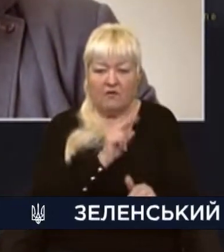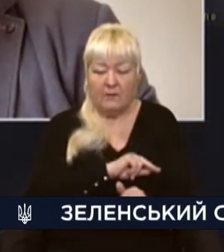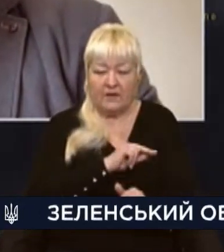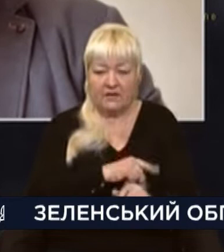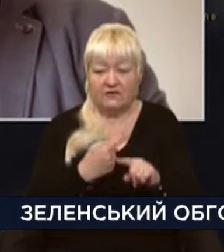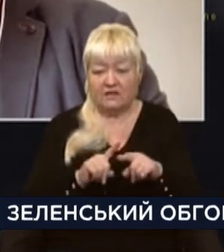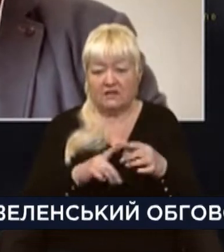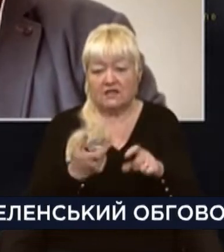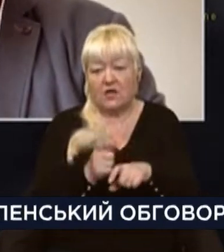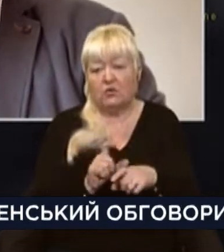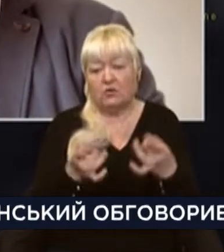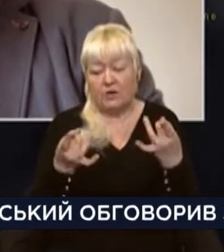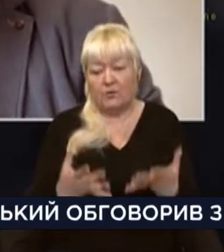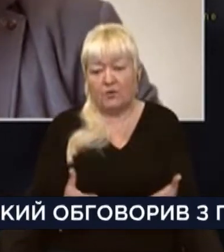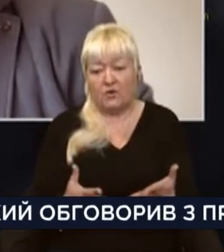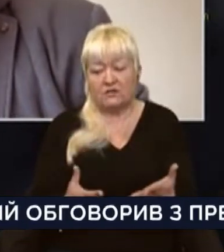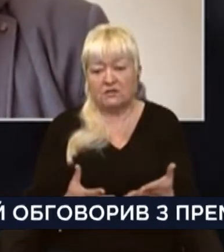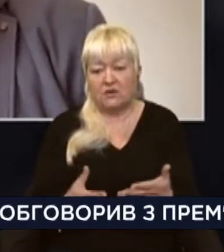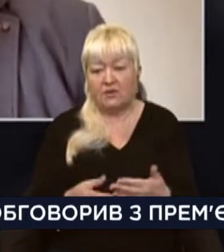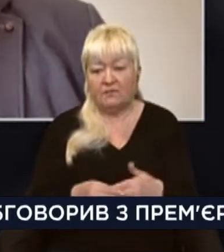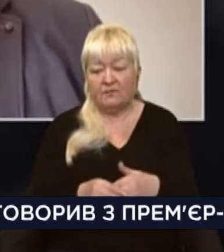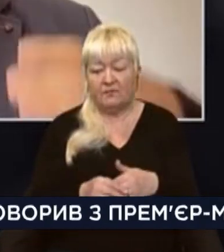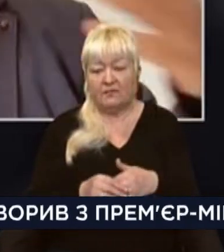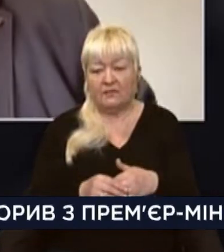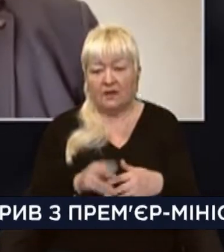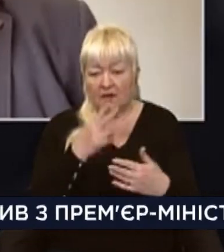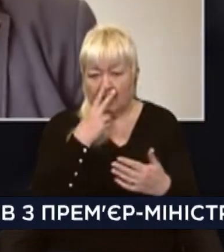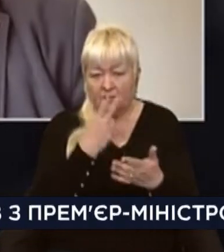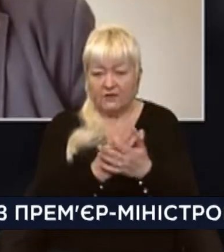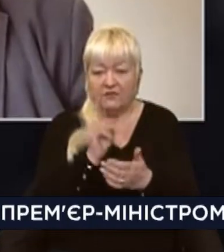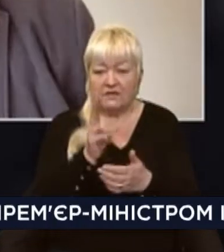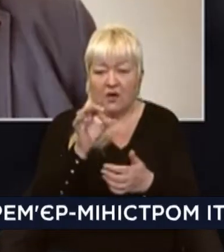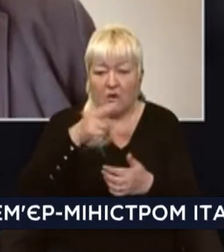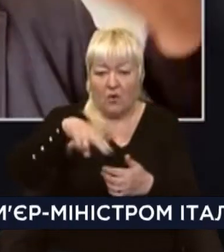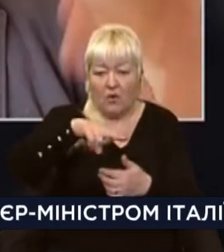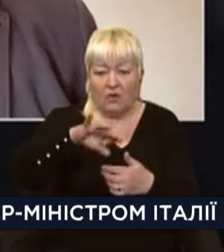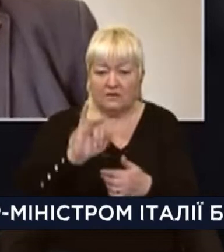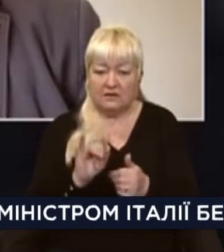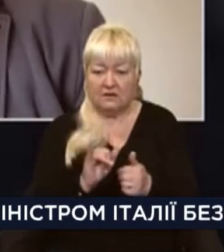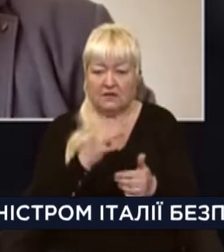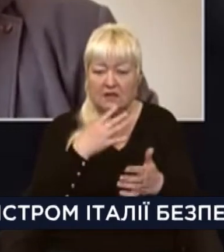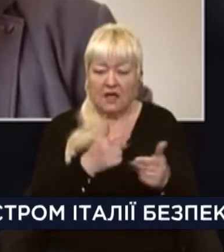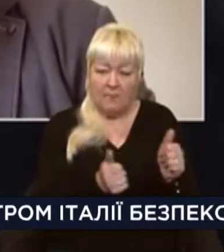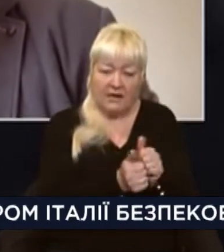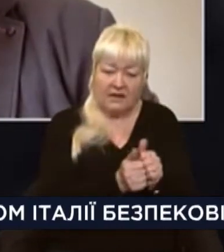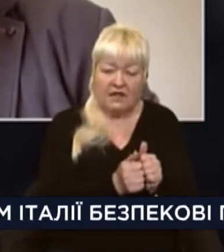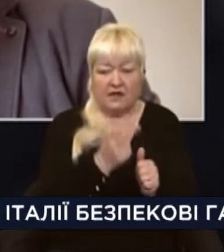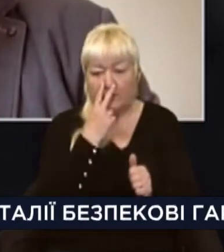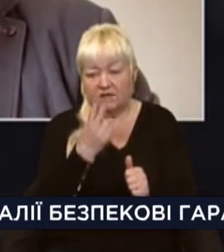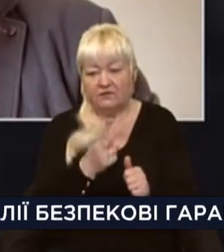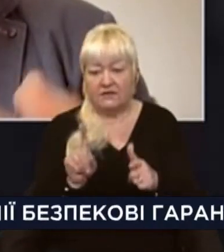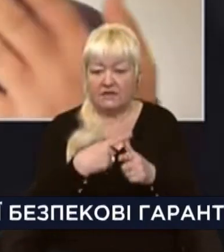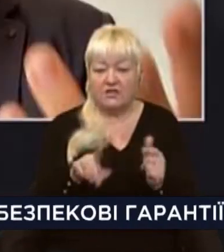дуже просто. Просто відправити в опентатаботі коди ваших ключових партнерів та переглянути, чи нема